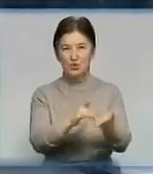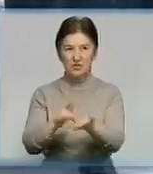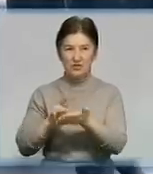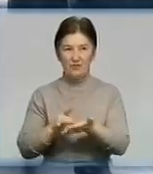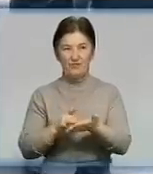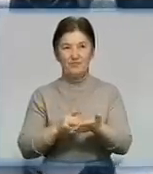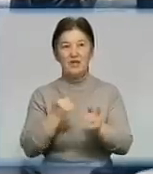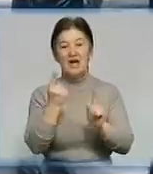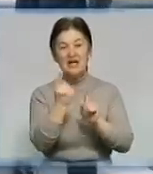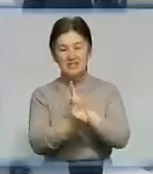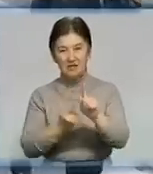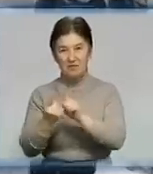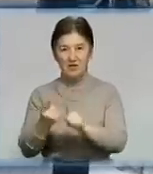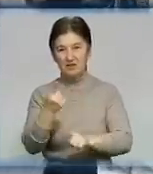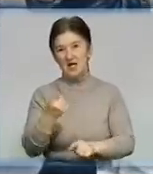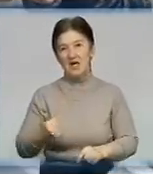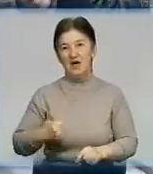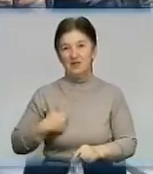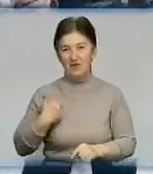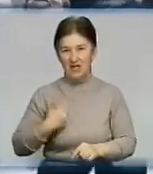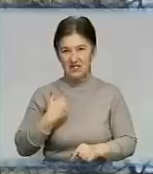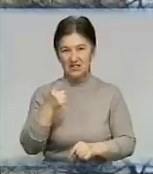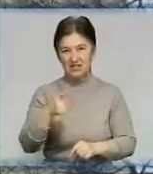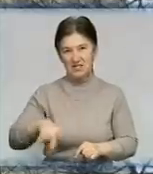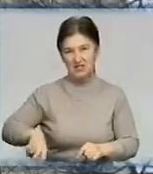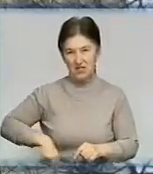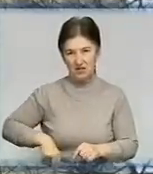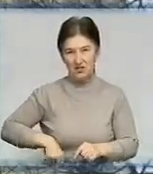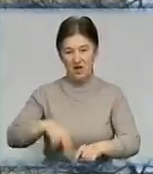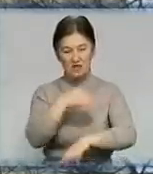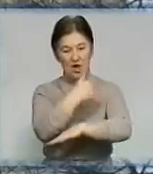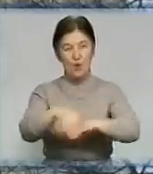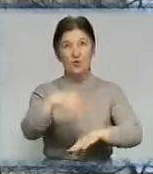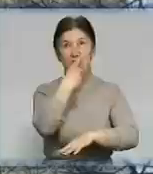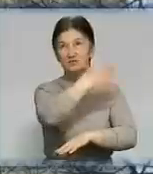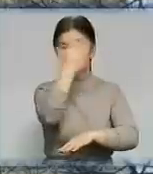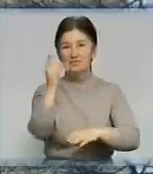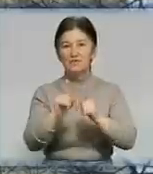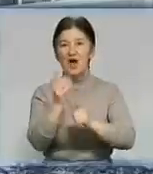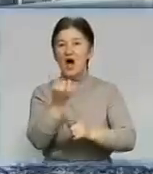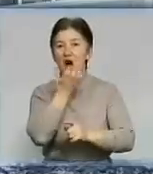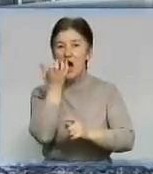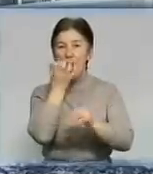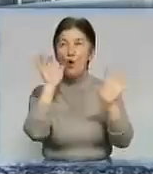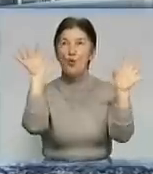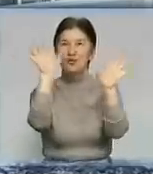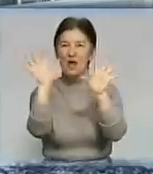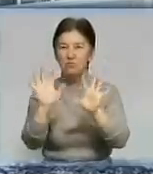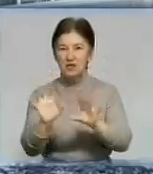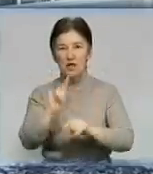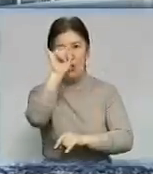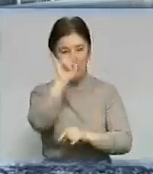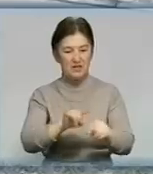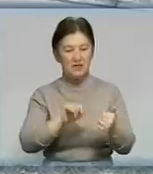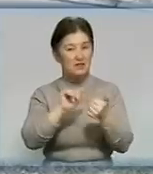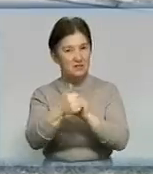Зміни очевидні ще з надвору, хвалиться керівник обласної лікарні Лариса Андреєва. Розпочато зовнішнє утеплення стін та заміна усіх вікон закладу, а їх